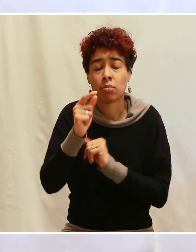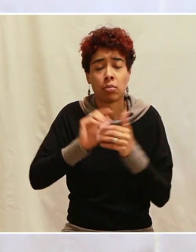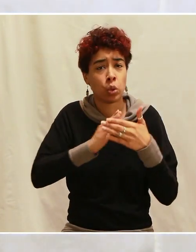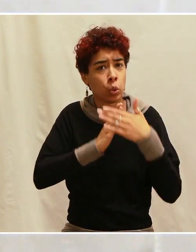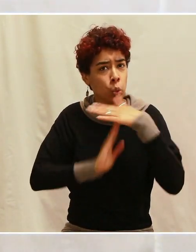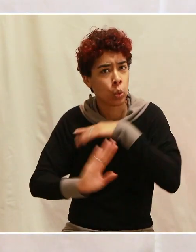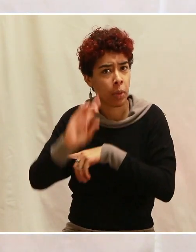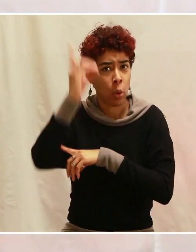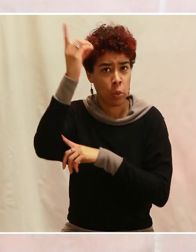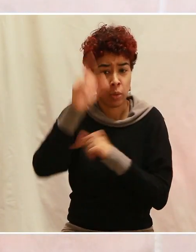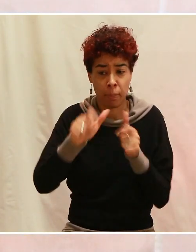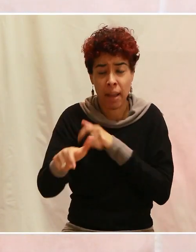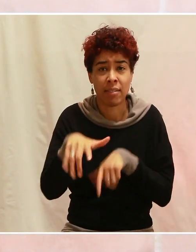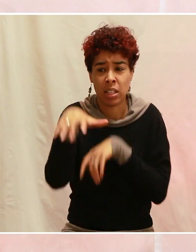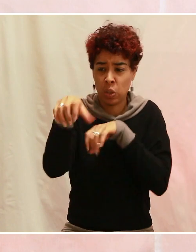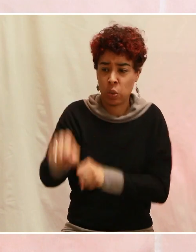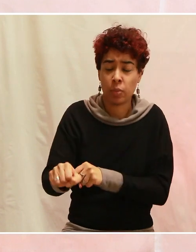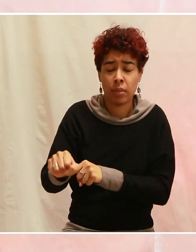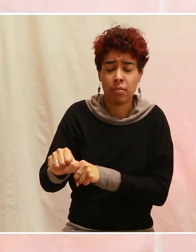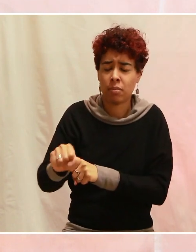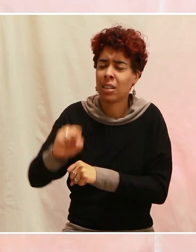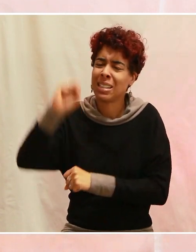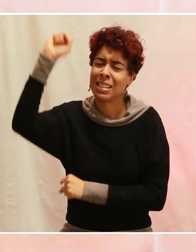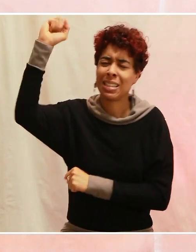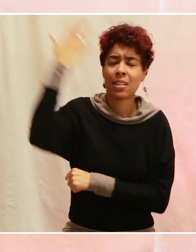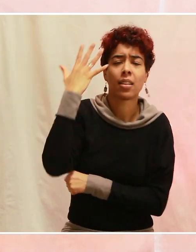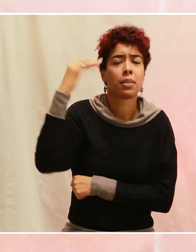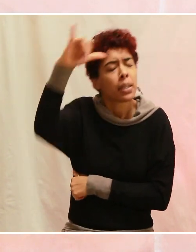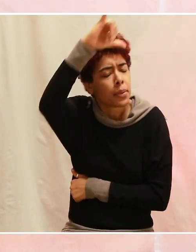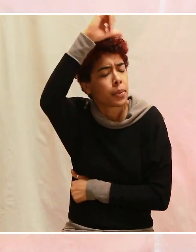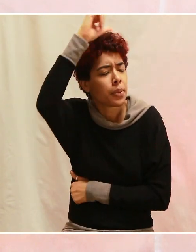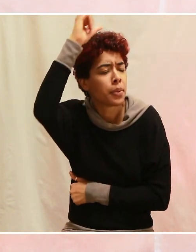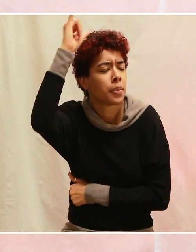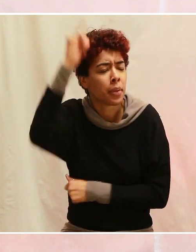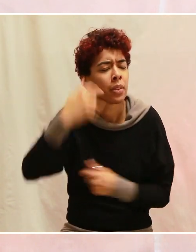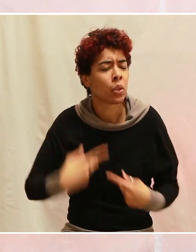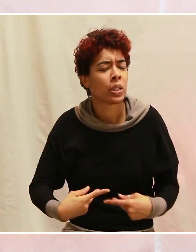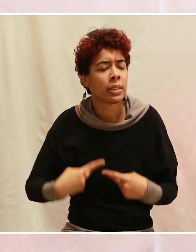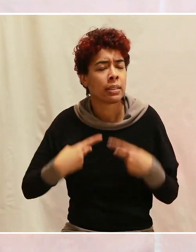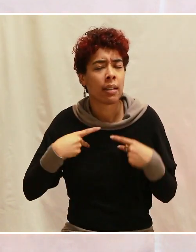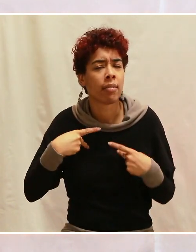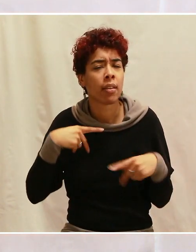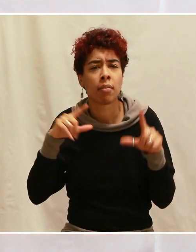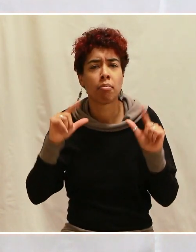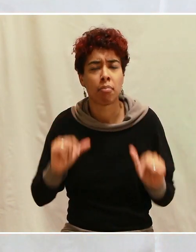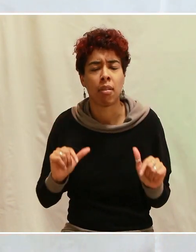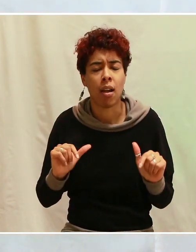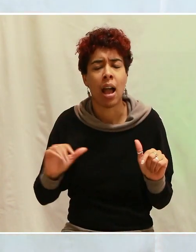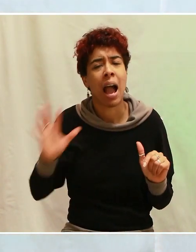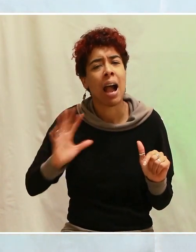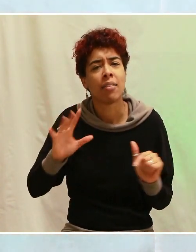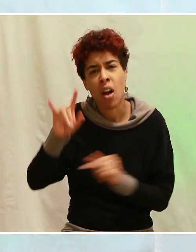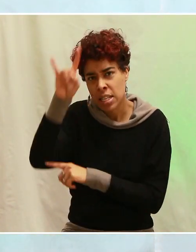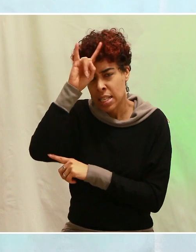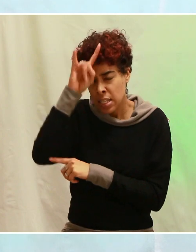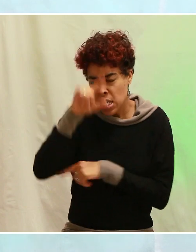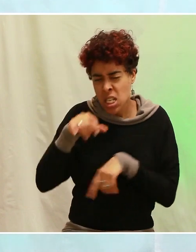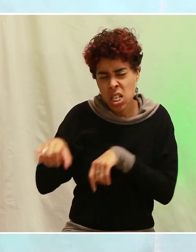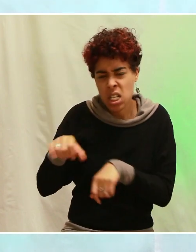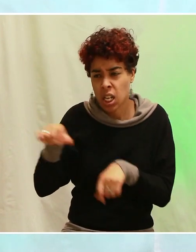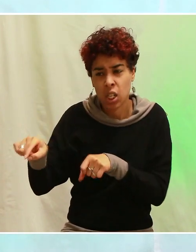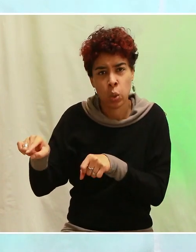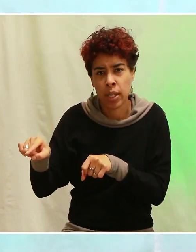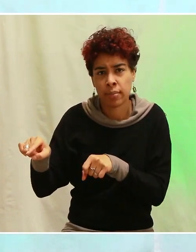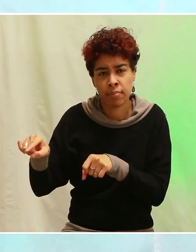résistes ? C'est que l'onction du Saint-Esprit. Eh bien, il est en train d'agir sur ta vie et que l'adversaire qui est en train de résister au bout d'un moment